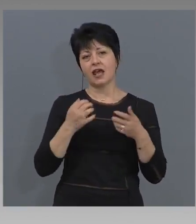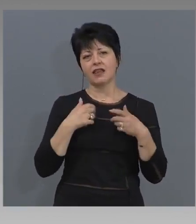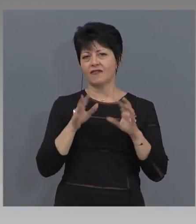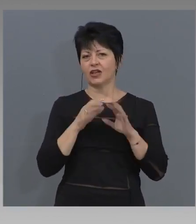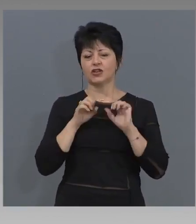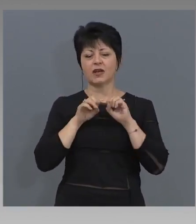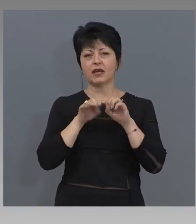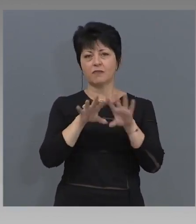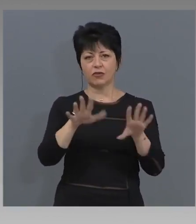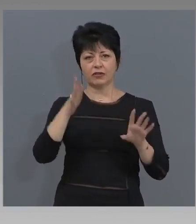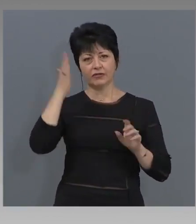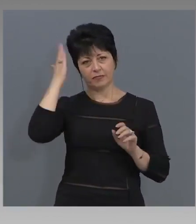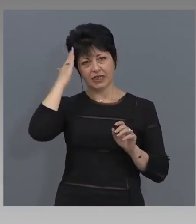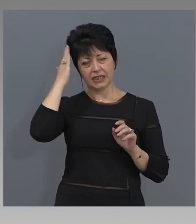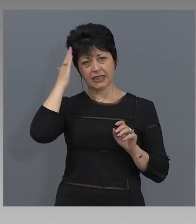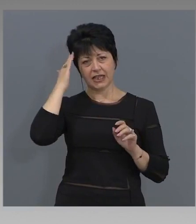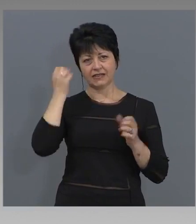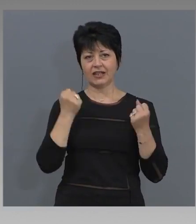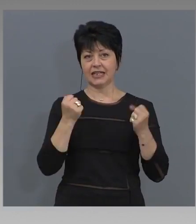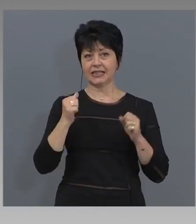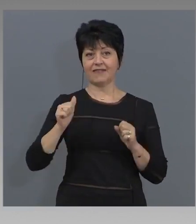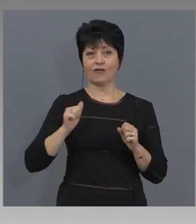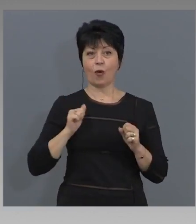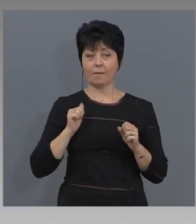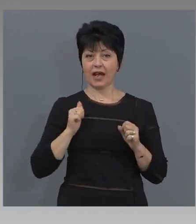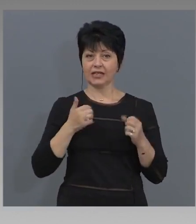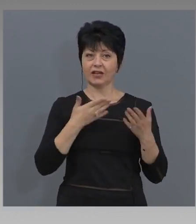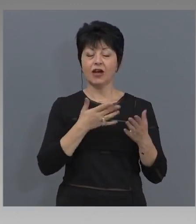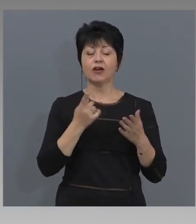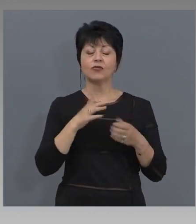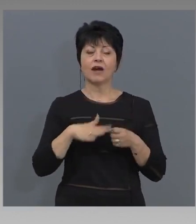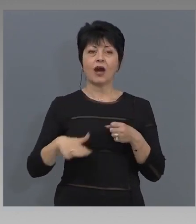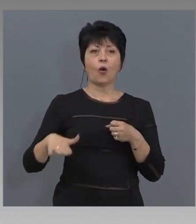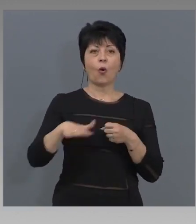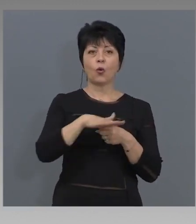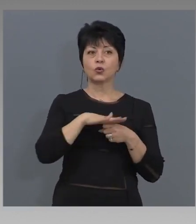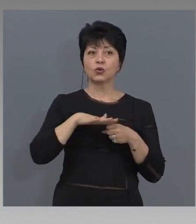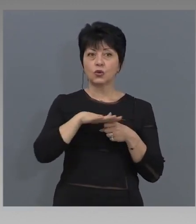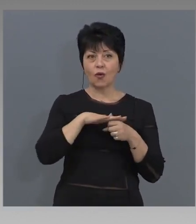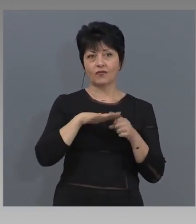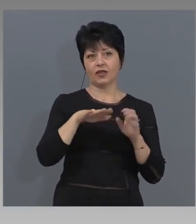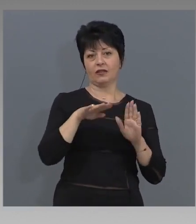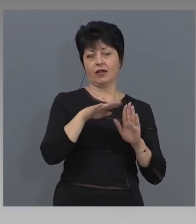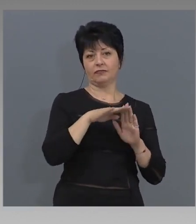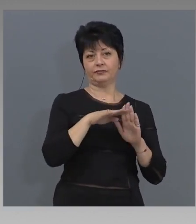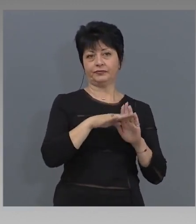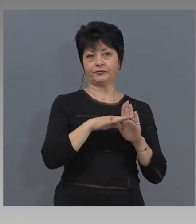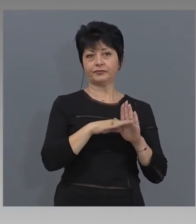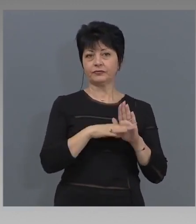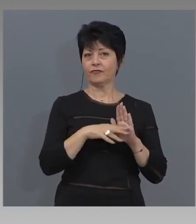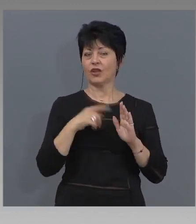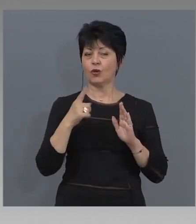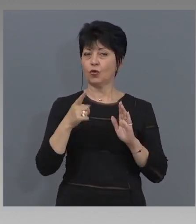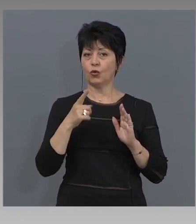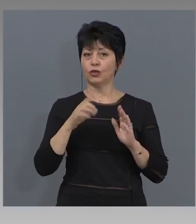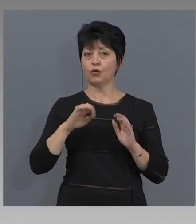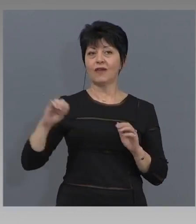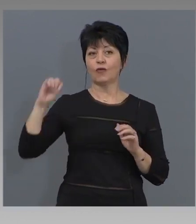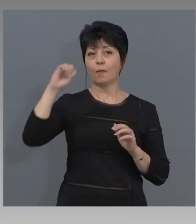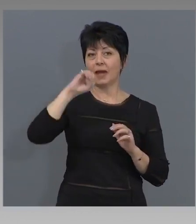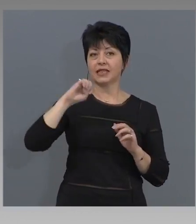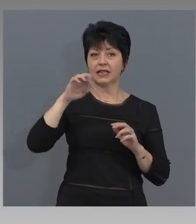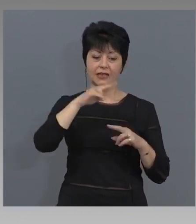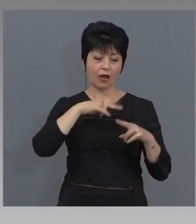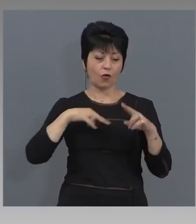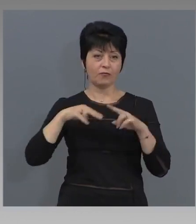здравеопазването, защото това е един от основните критерии и основания, които Европейската комисия постави, за да може